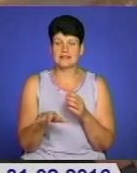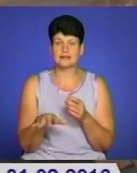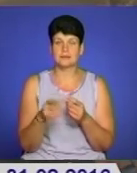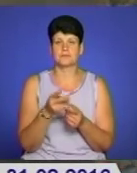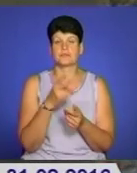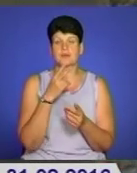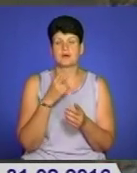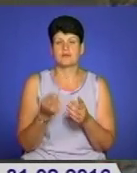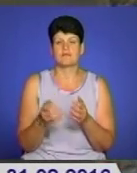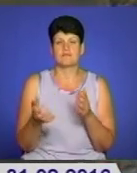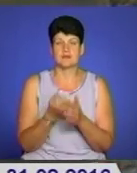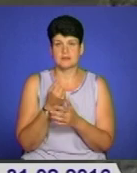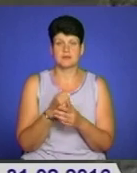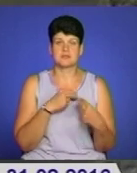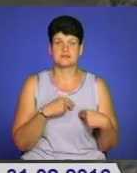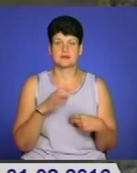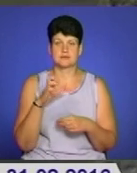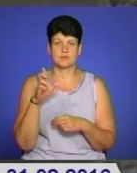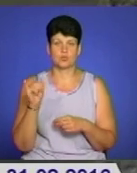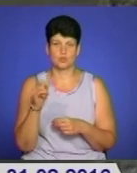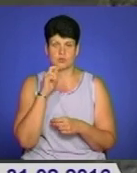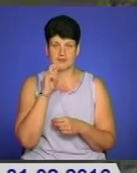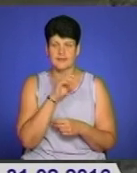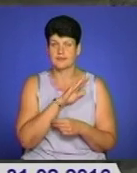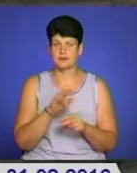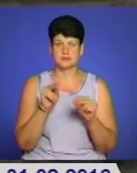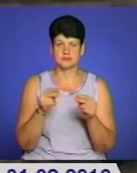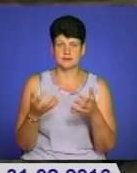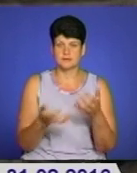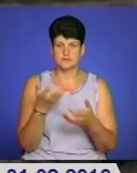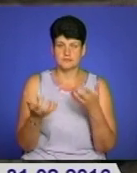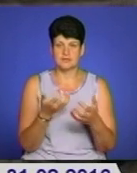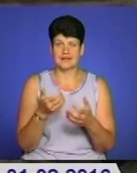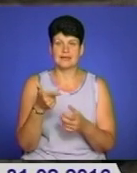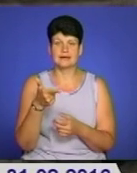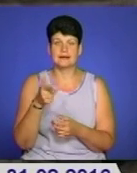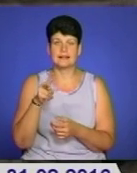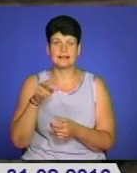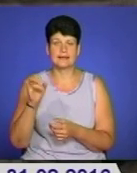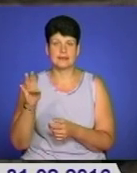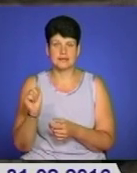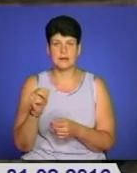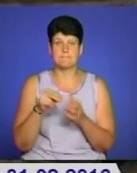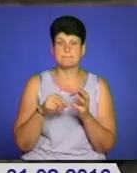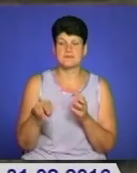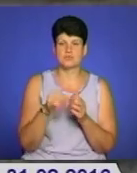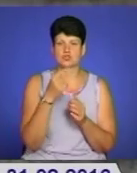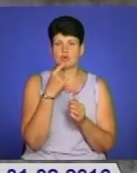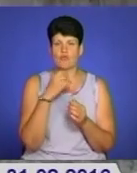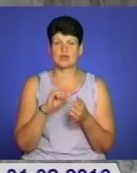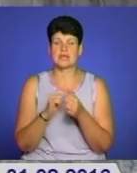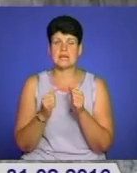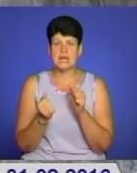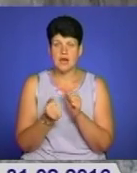викрили працівники Служби безпеки України. Нелегально видобуті копалини, зокрема глина, пісок, вапняк та червоний камінь,